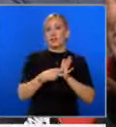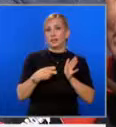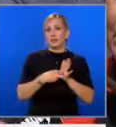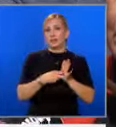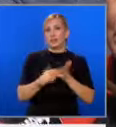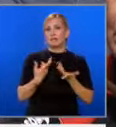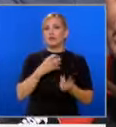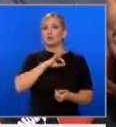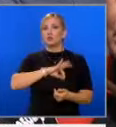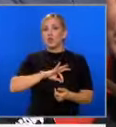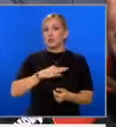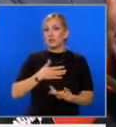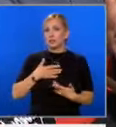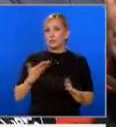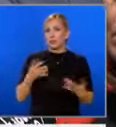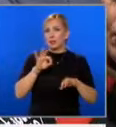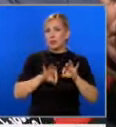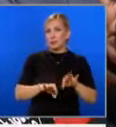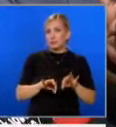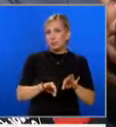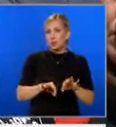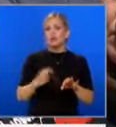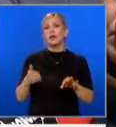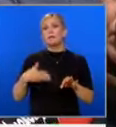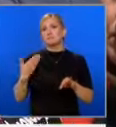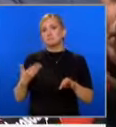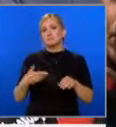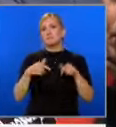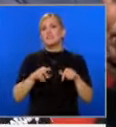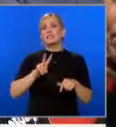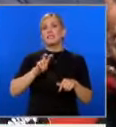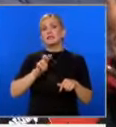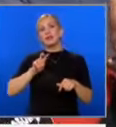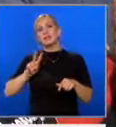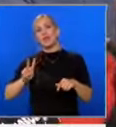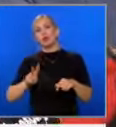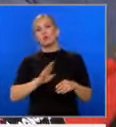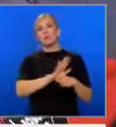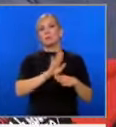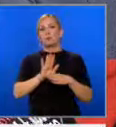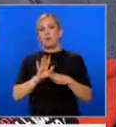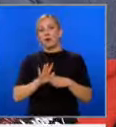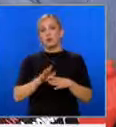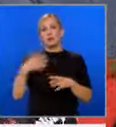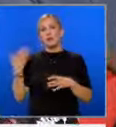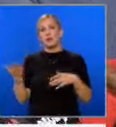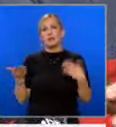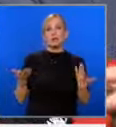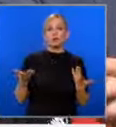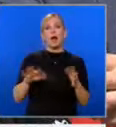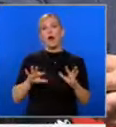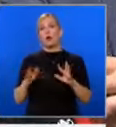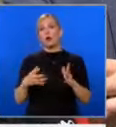Каквои резултати ще постигнат на изборите? И тези 20-20 няколко депутата от едните или от другите, ако се